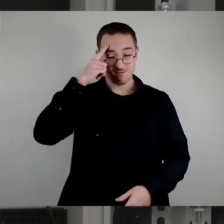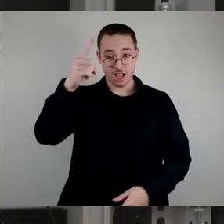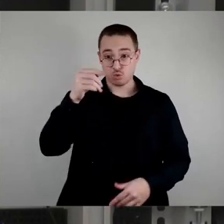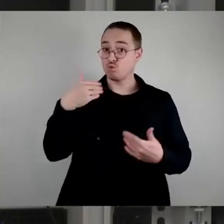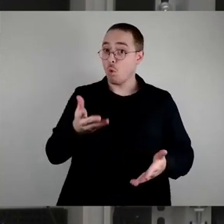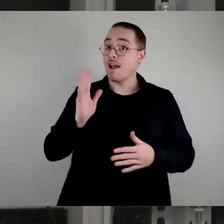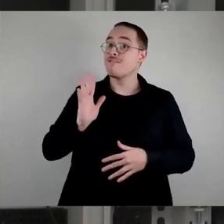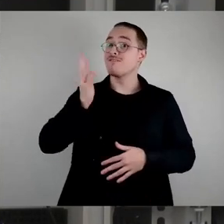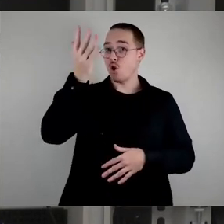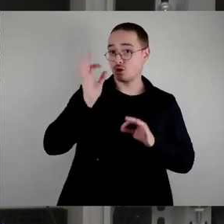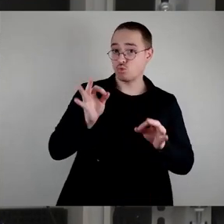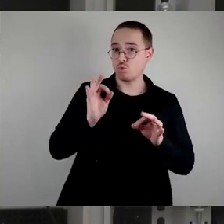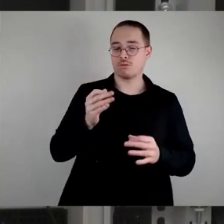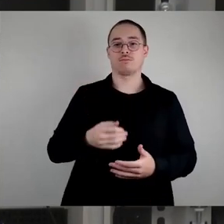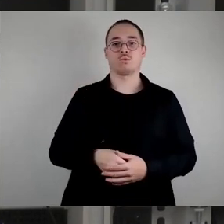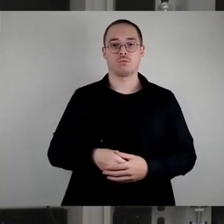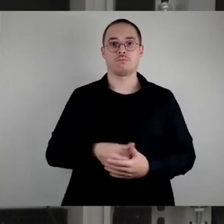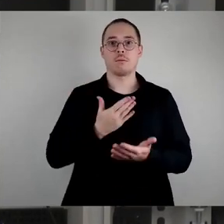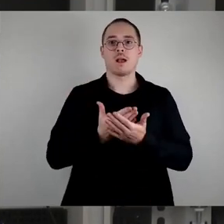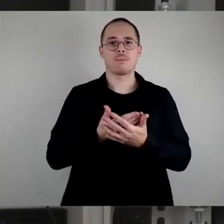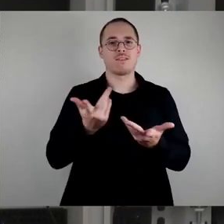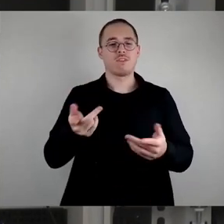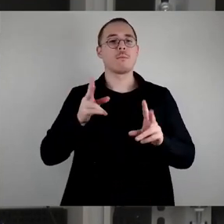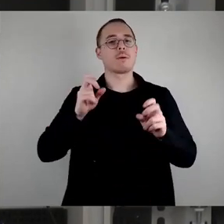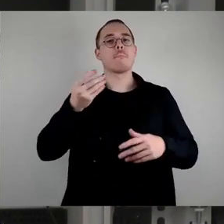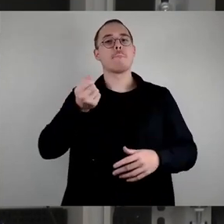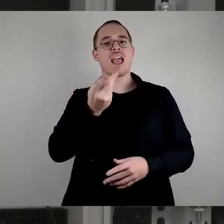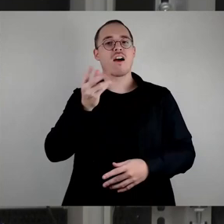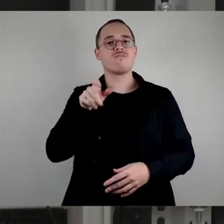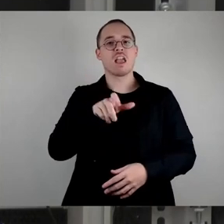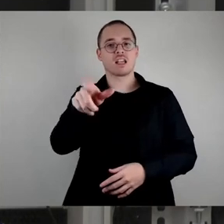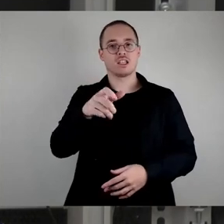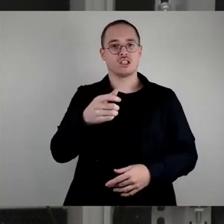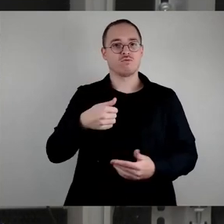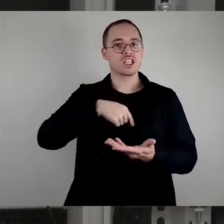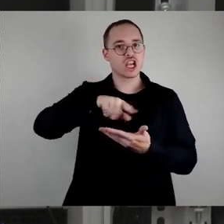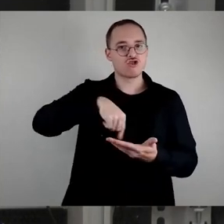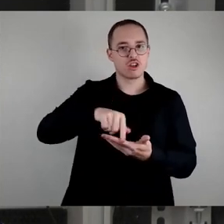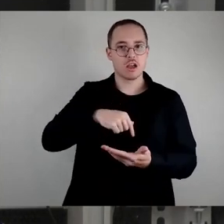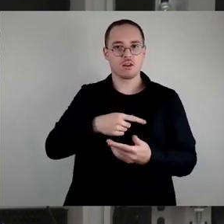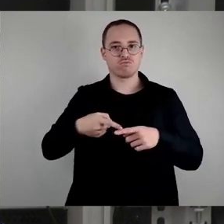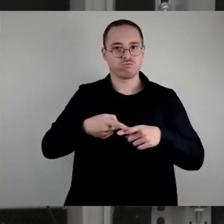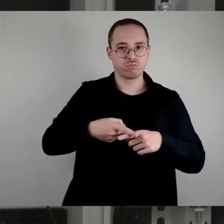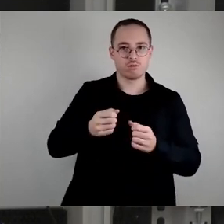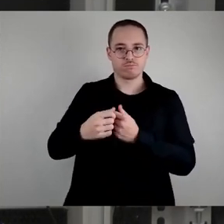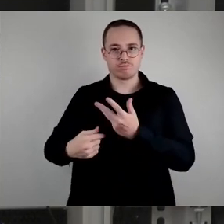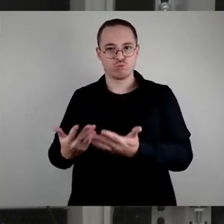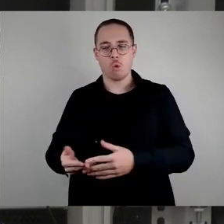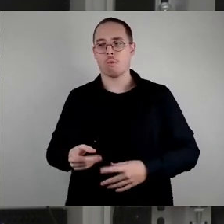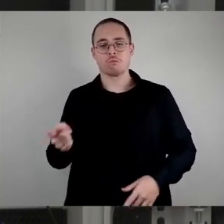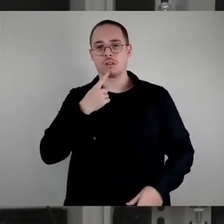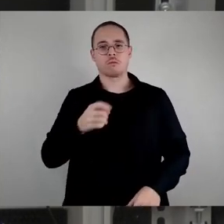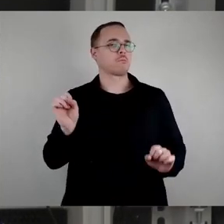Mehrweggeschirr war die gleiche Diskussion auf den Märkten. Geht nie. Die haben doch alle schon bevorratet. Und